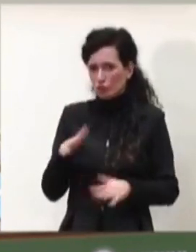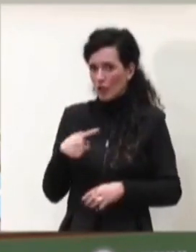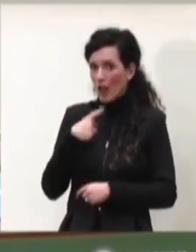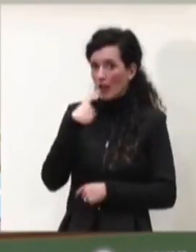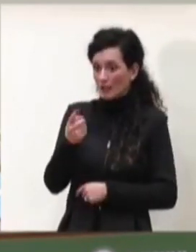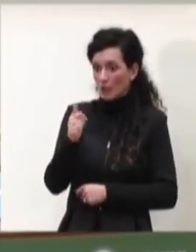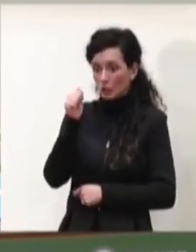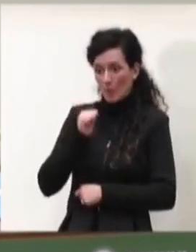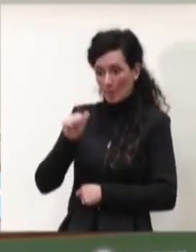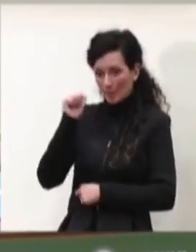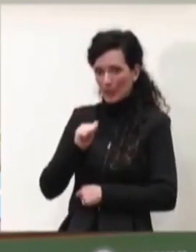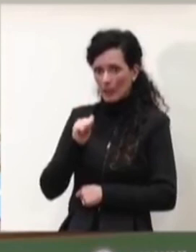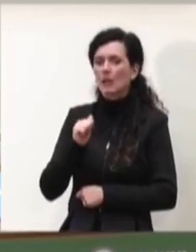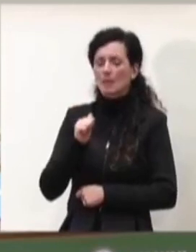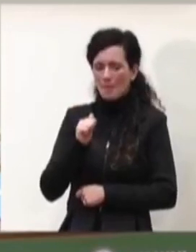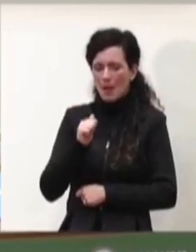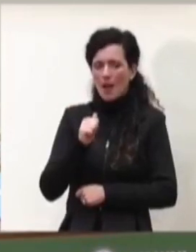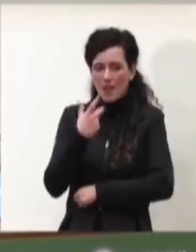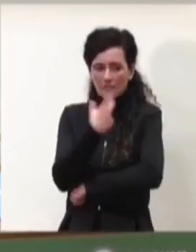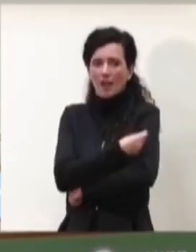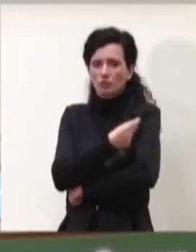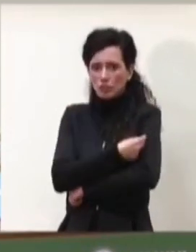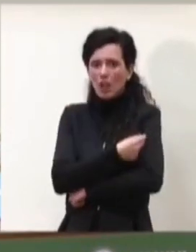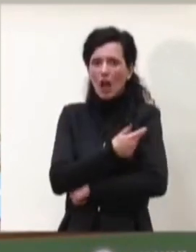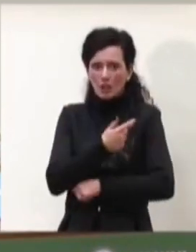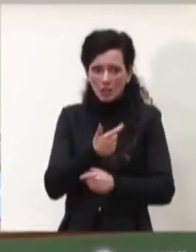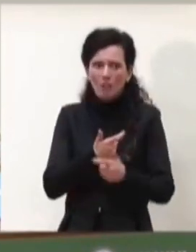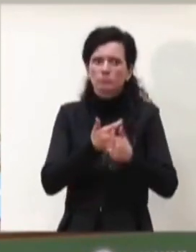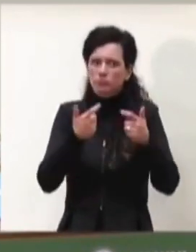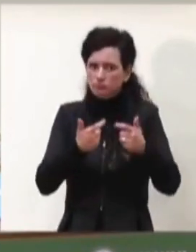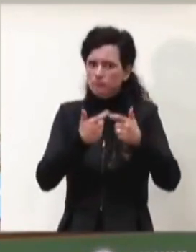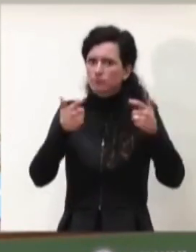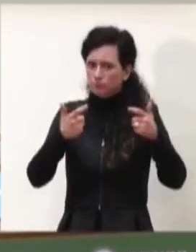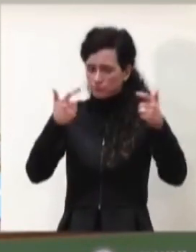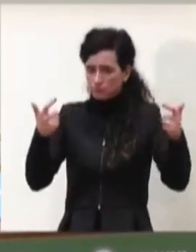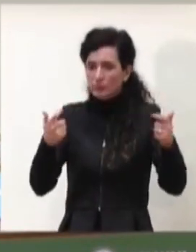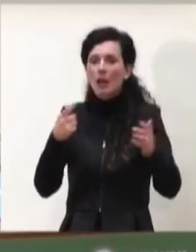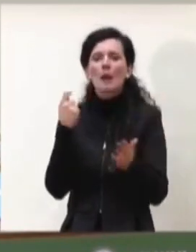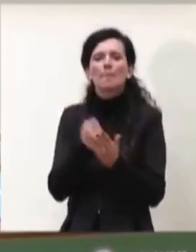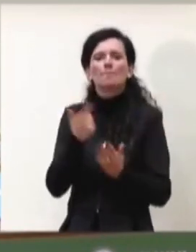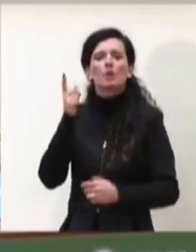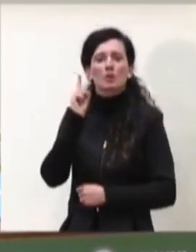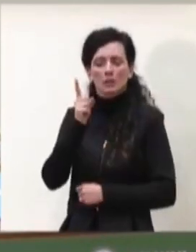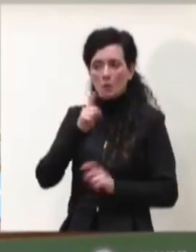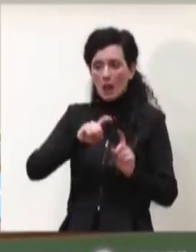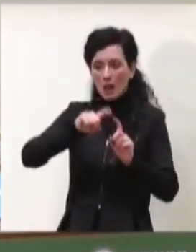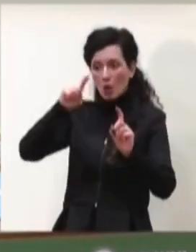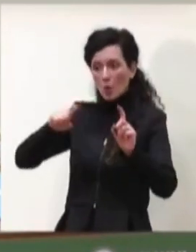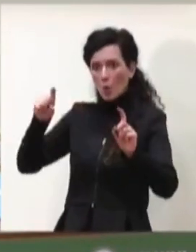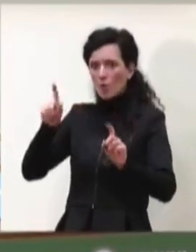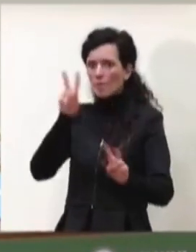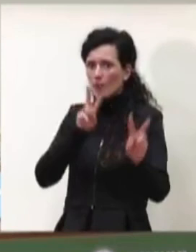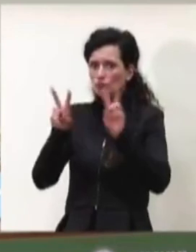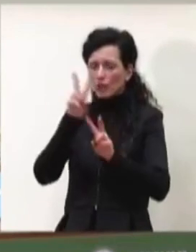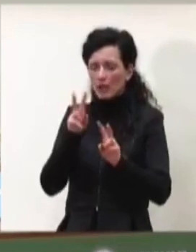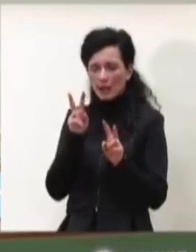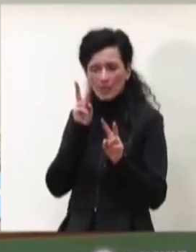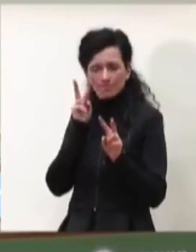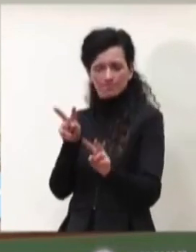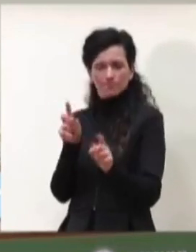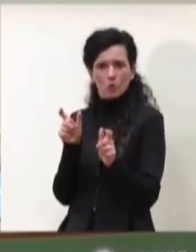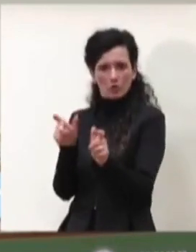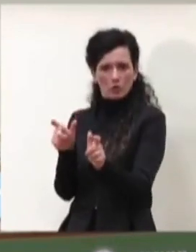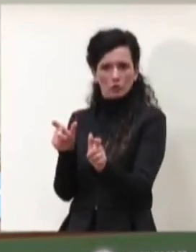prima è evidente che mantenere la curva sotto controllo vuol dire anche ridurre o